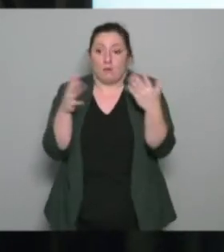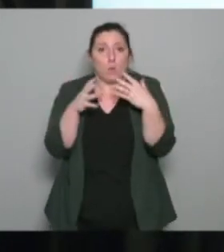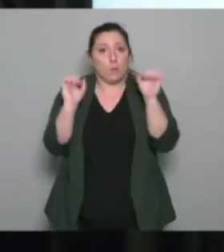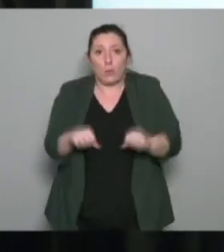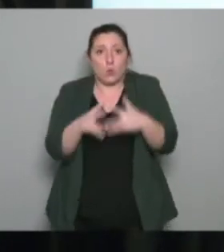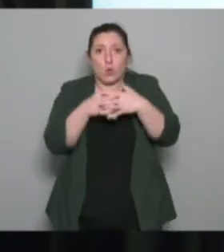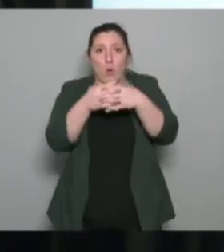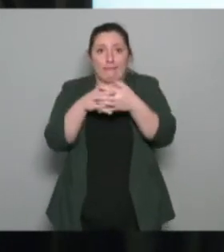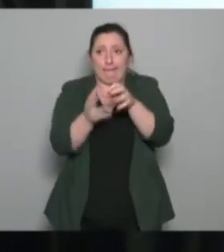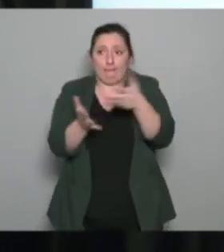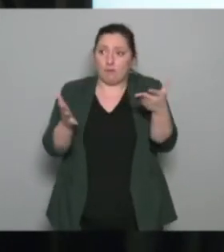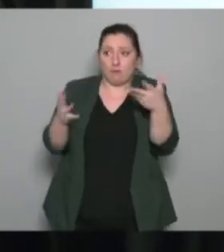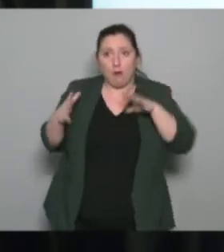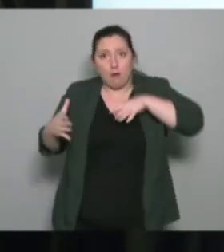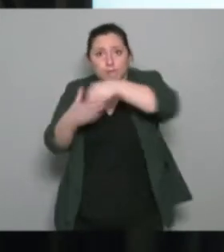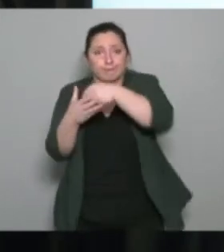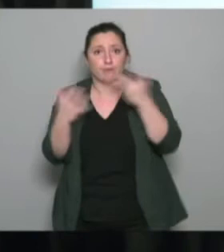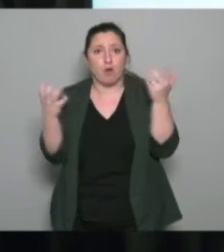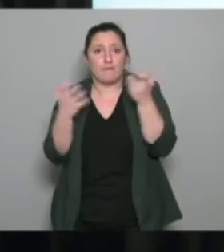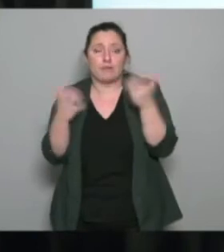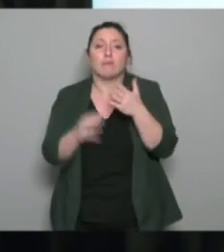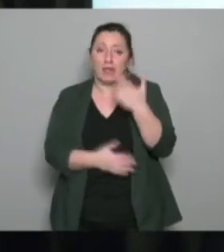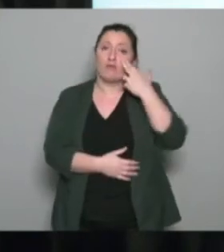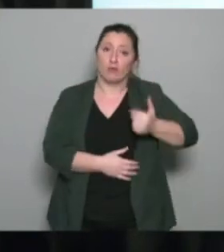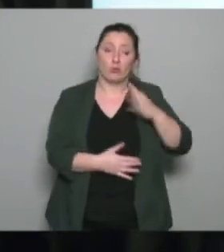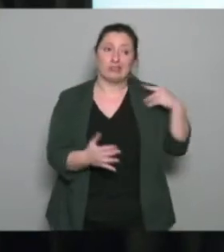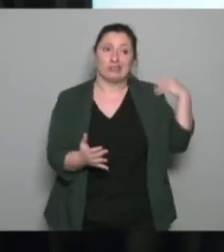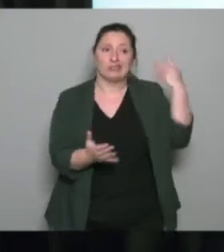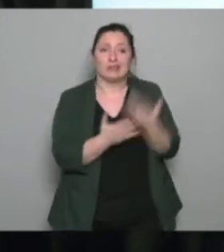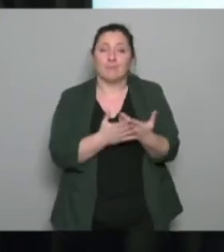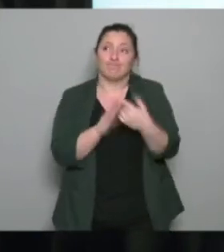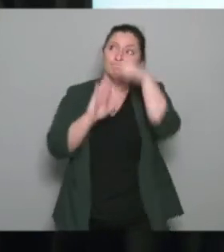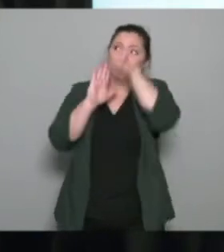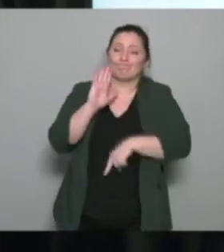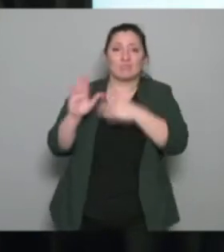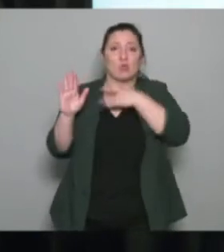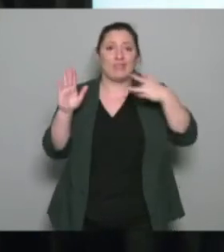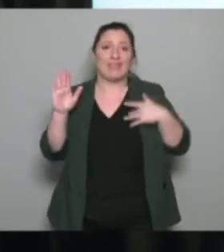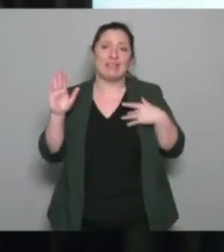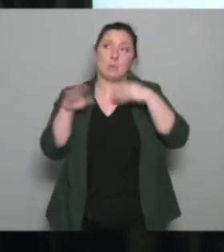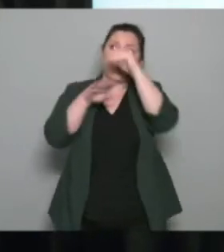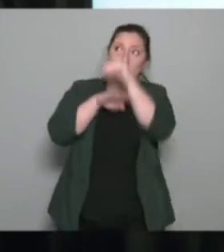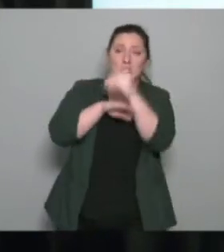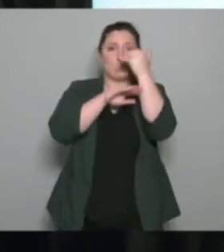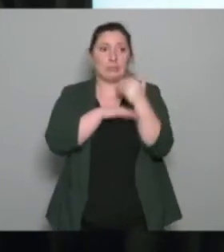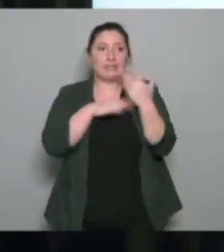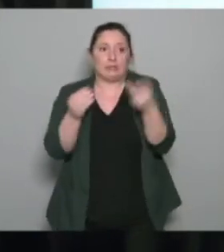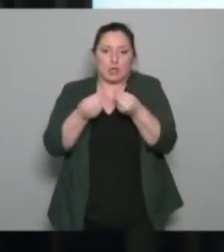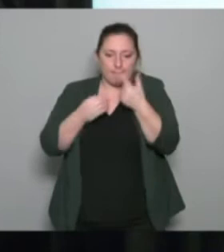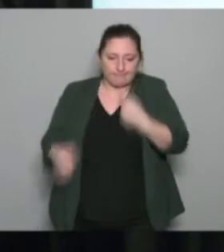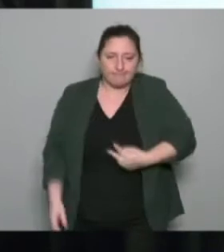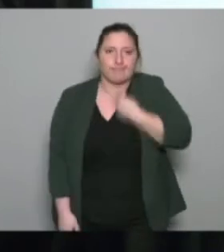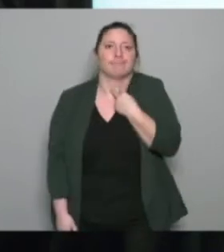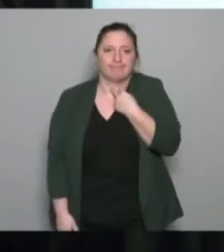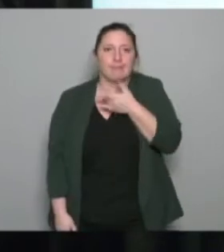préserver être en bonne santé physique et on voit depuis quelque temps avec les mesures sanitaires c'est plus possible donc cette situation va aggraver